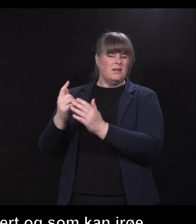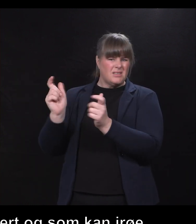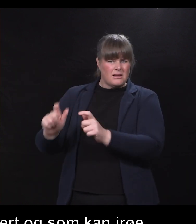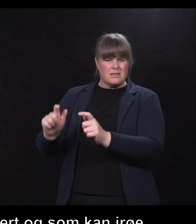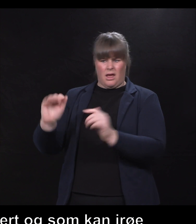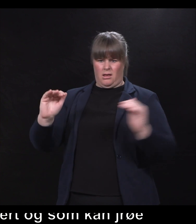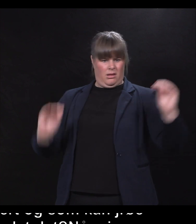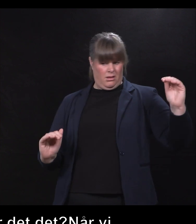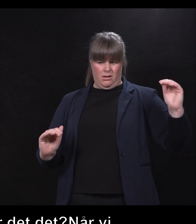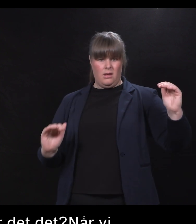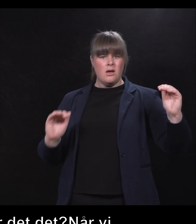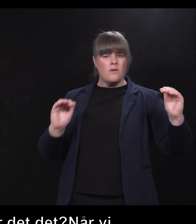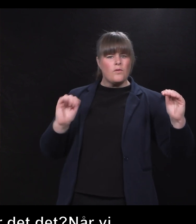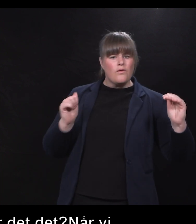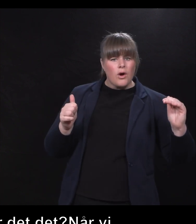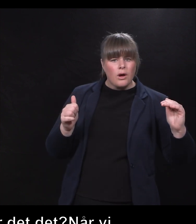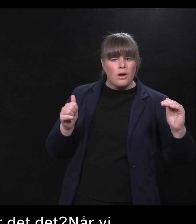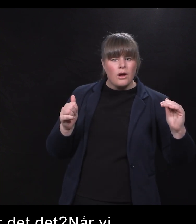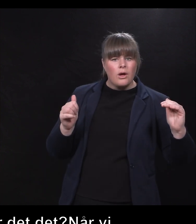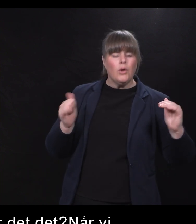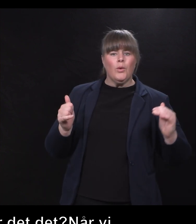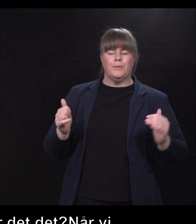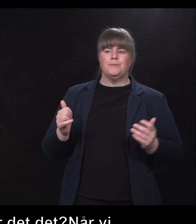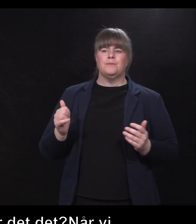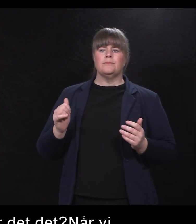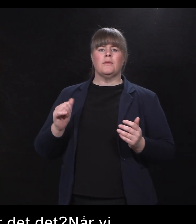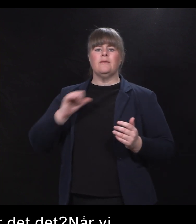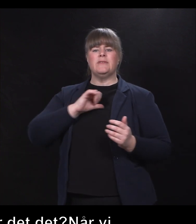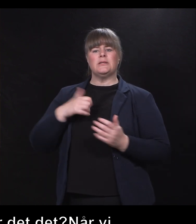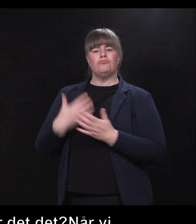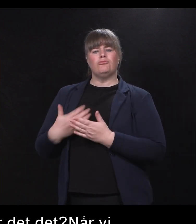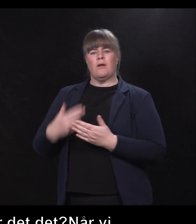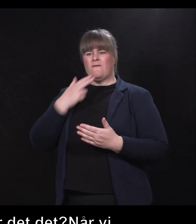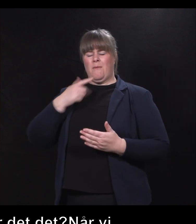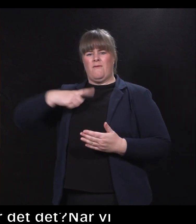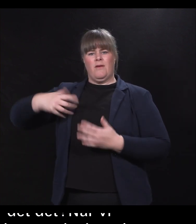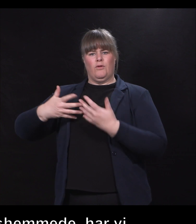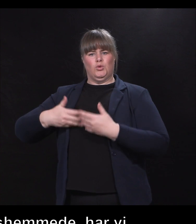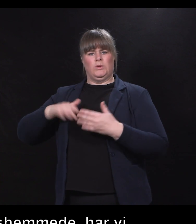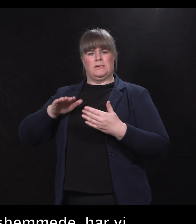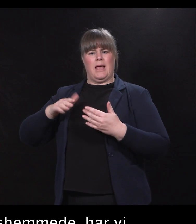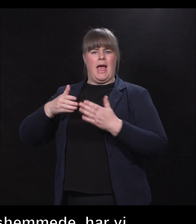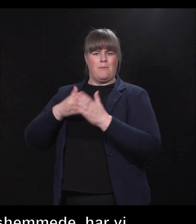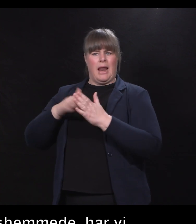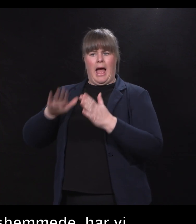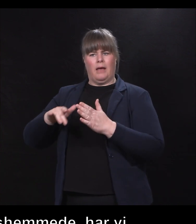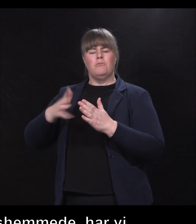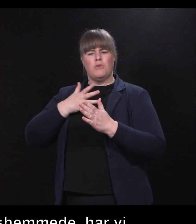det? Jo, når vi snakker om hvem vi er som funksjonshemmede, så har vi veldig mye snakket om rettighetsfokuset